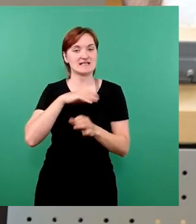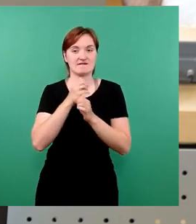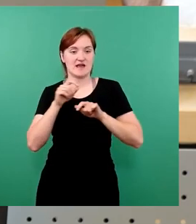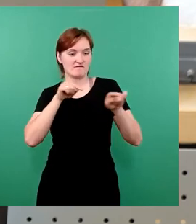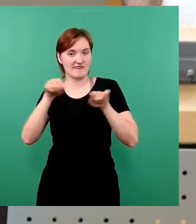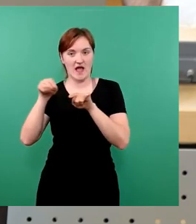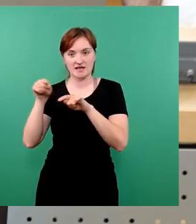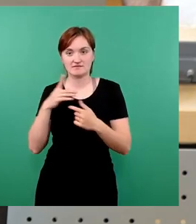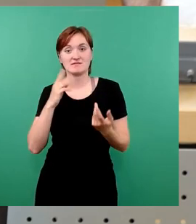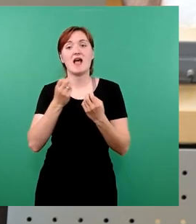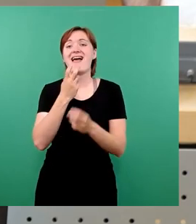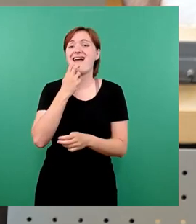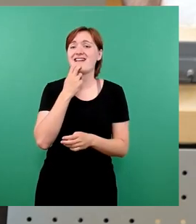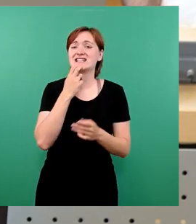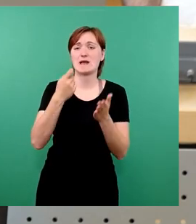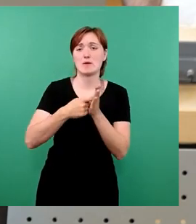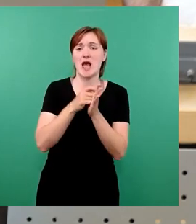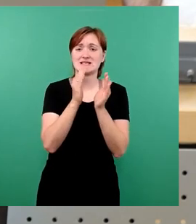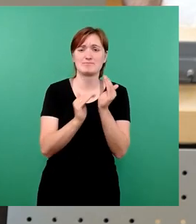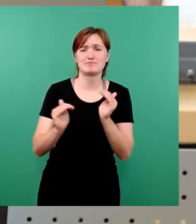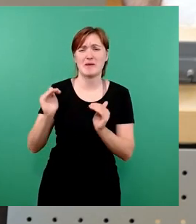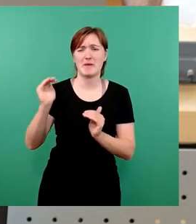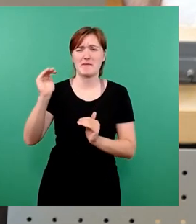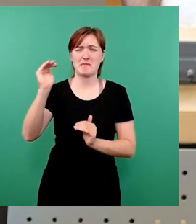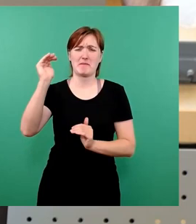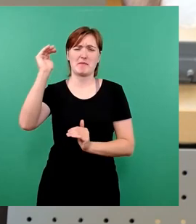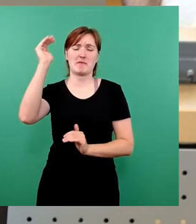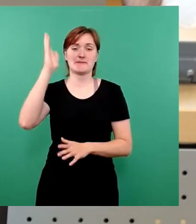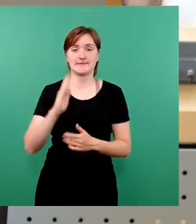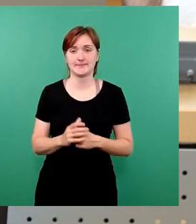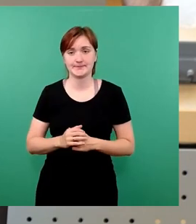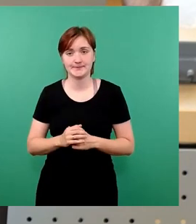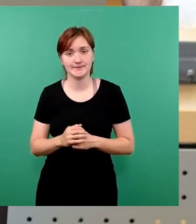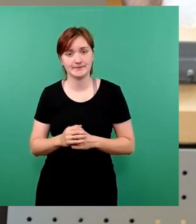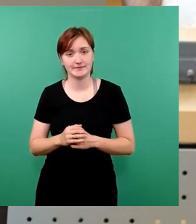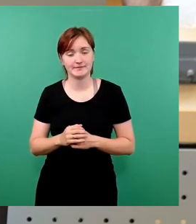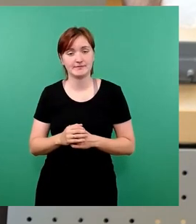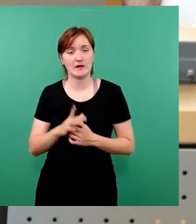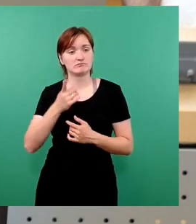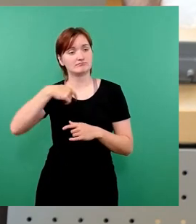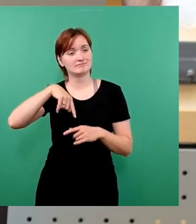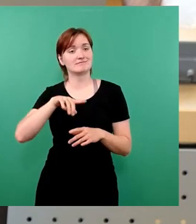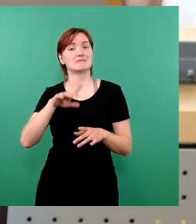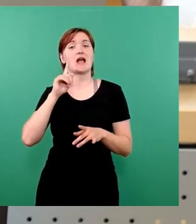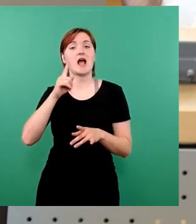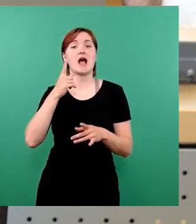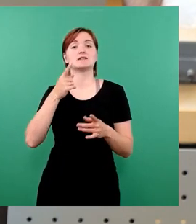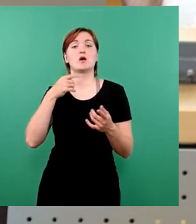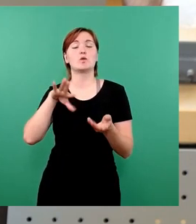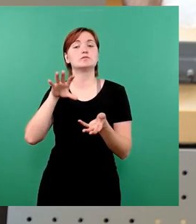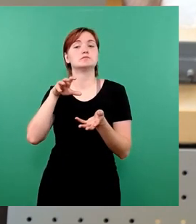Energiepreissteigerungen, wir haben die Anmietung, die hier im Rat beschlossen wurde, ist der Lindner Stadt